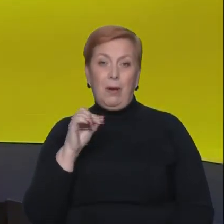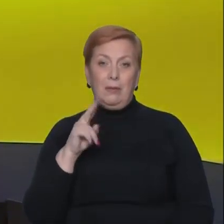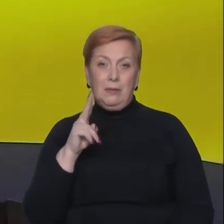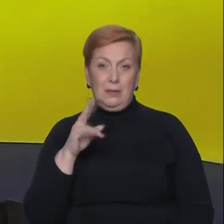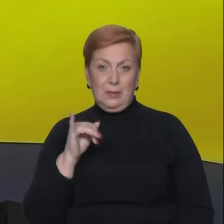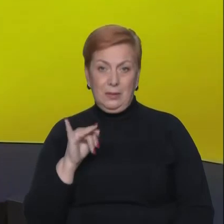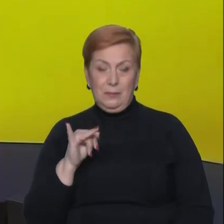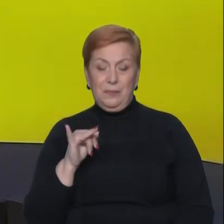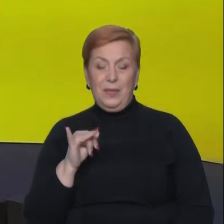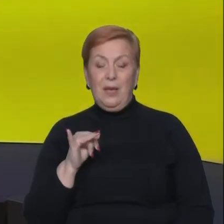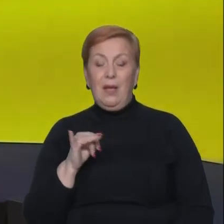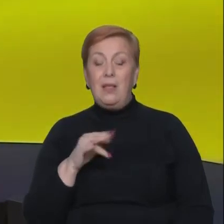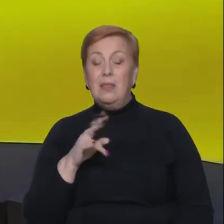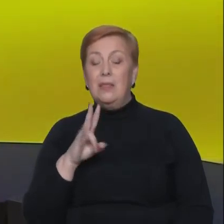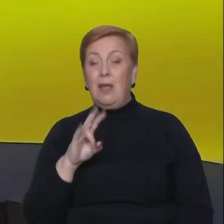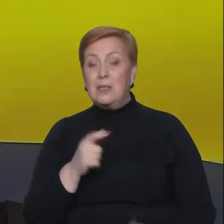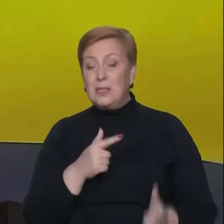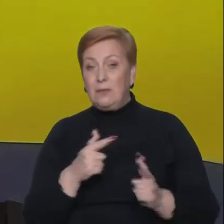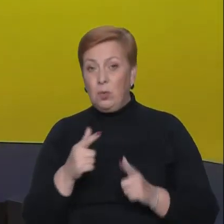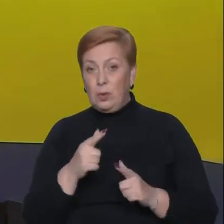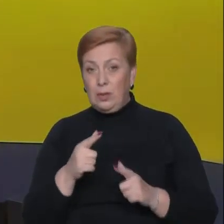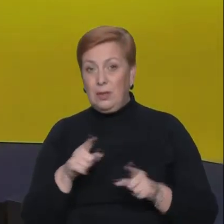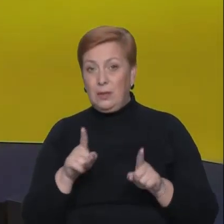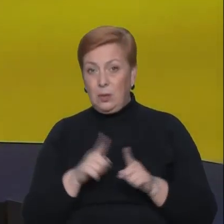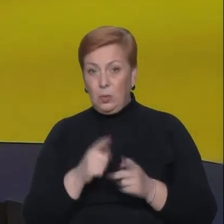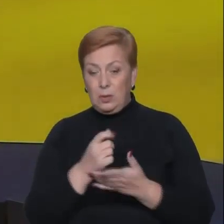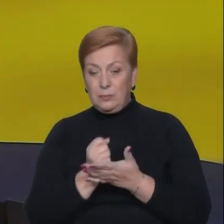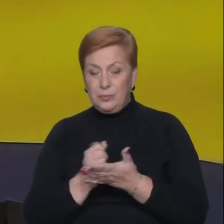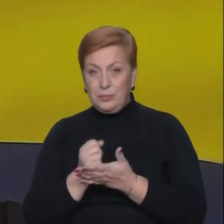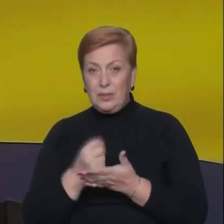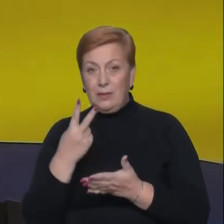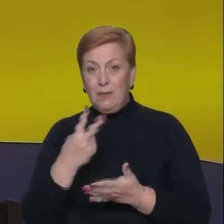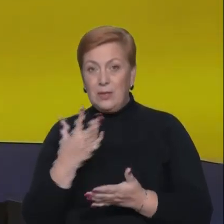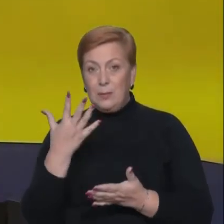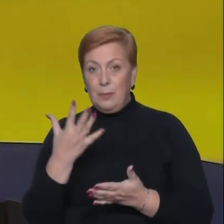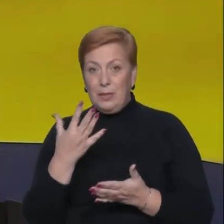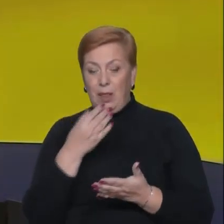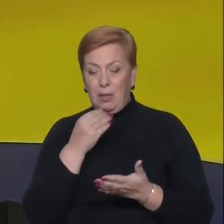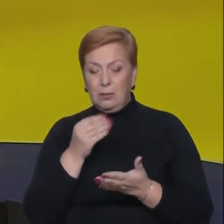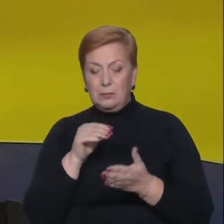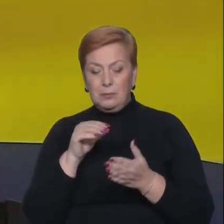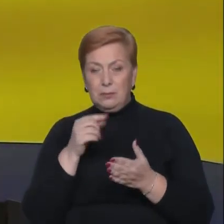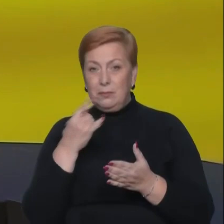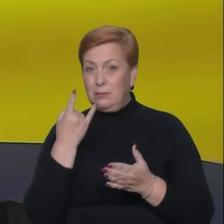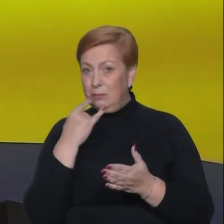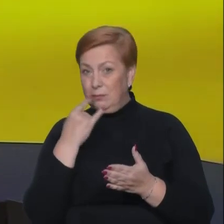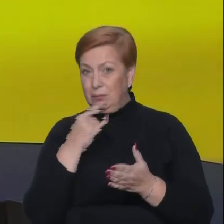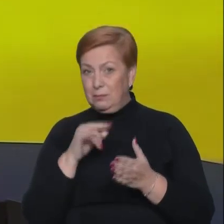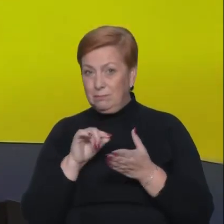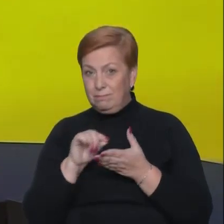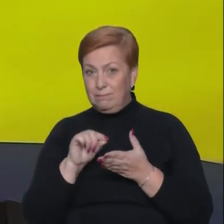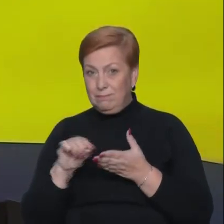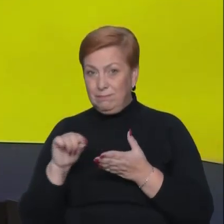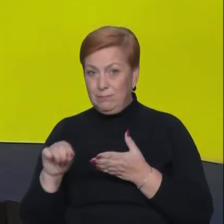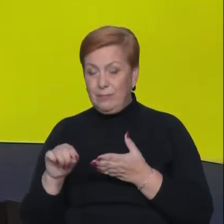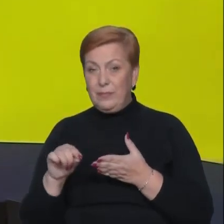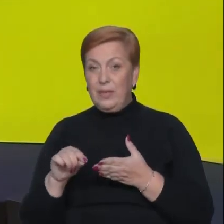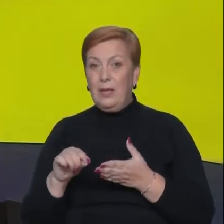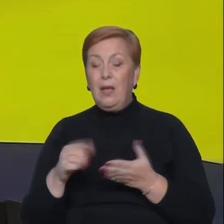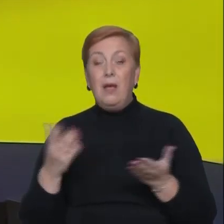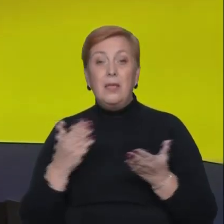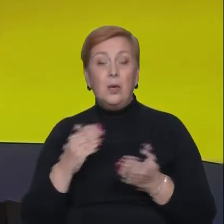зарядки йде 20 акумуляторів з-під одноразових електронних цигарок. Яку потужність мають такі